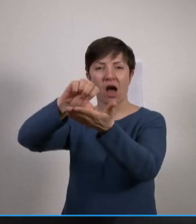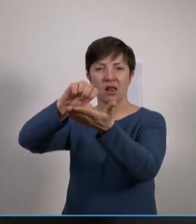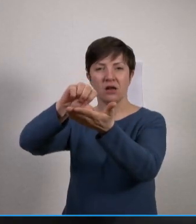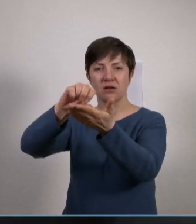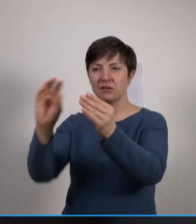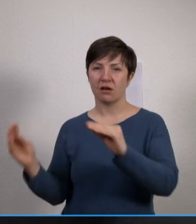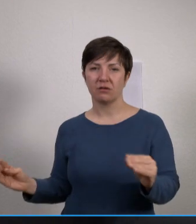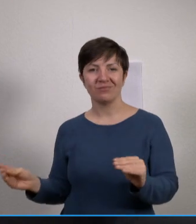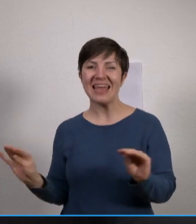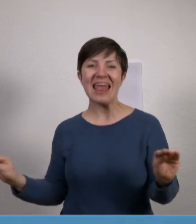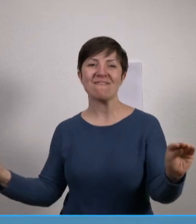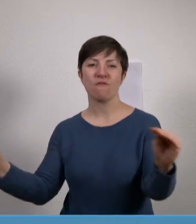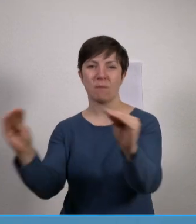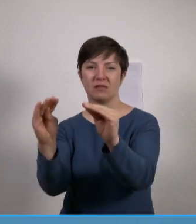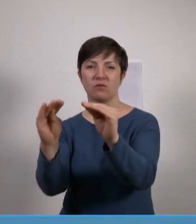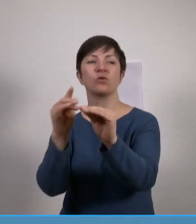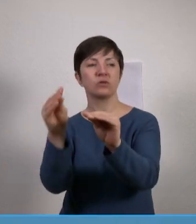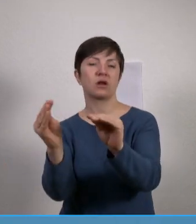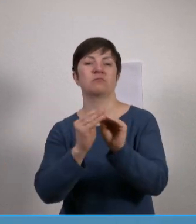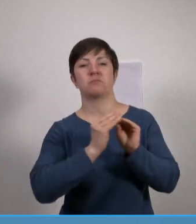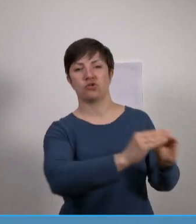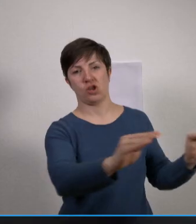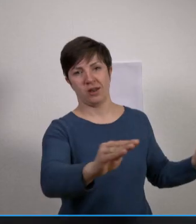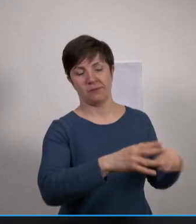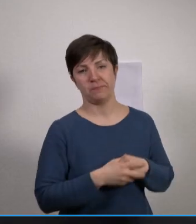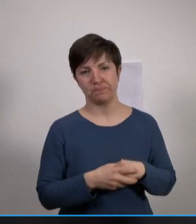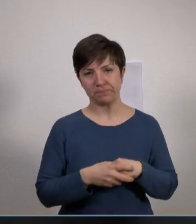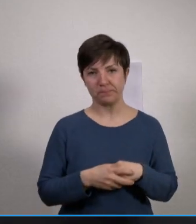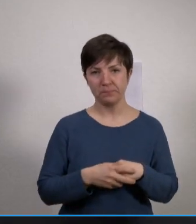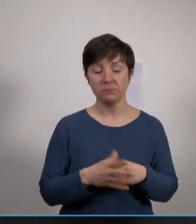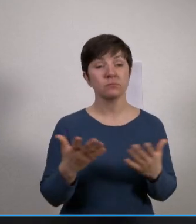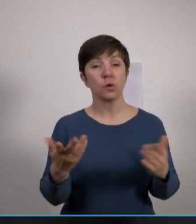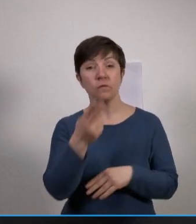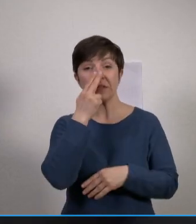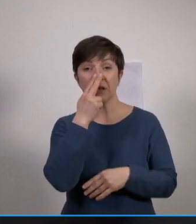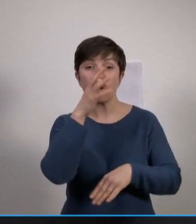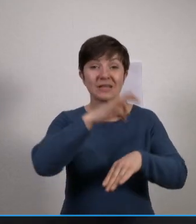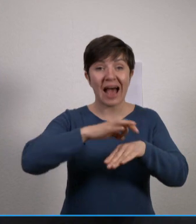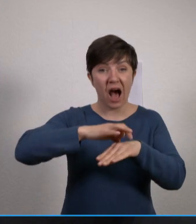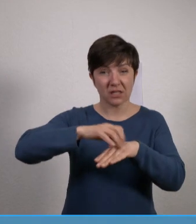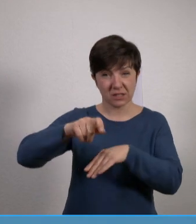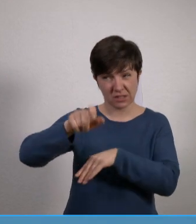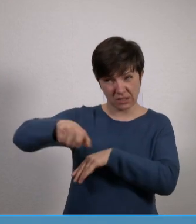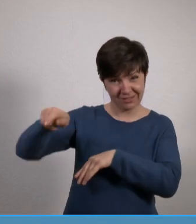wird, dann werden die Teams nicht mehr in die Ukraine reingeschickt. Wie ist die Zusammenarbeit mit den Ärztinnen und Ärzten in der Ukraine?